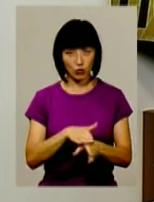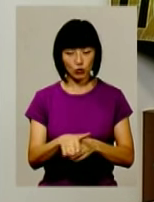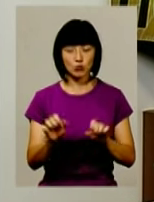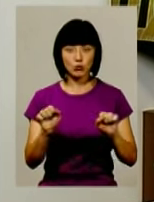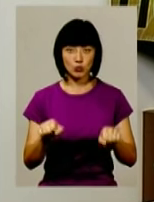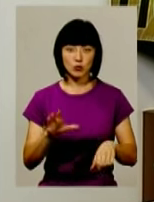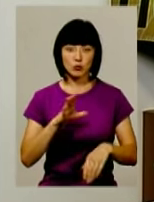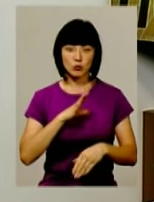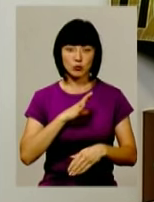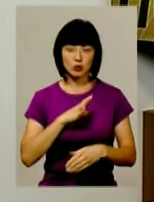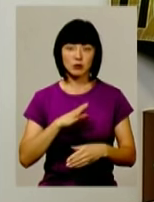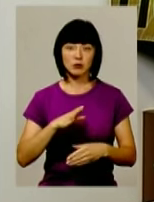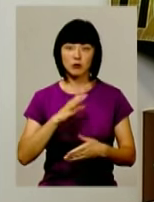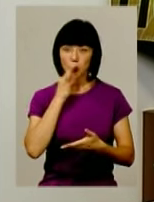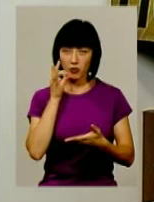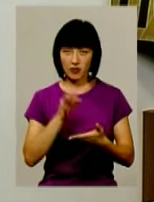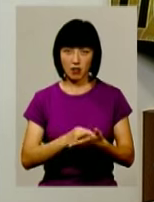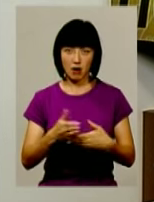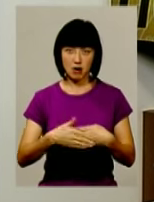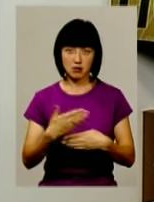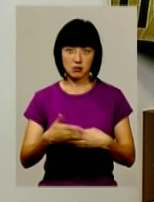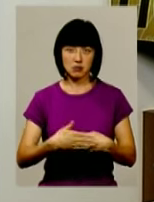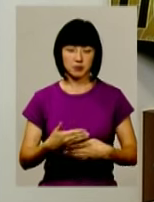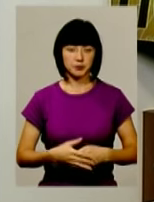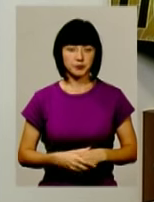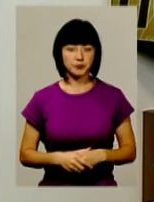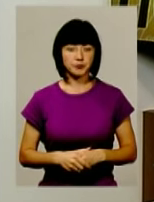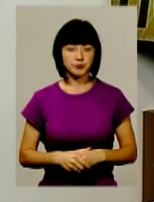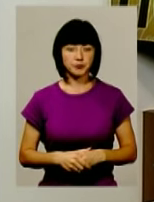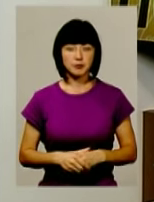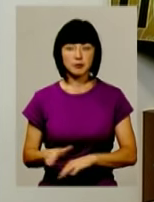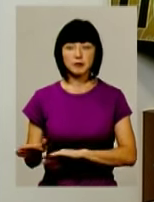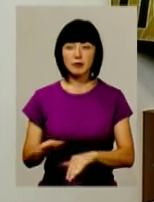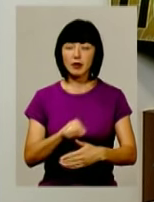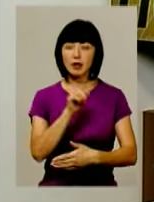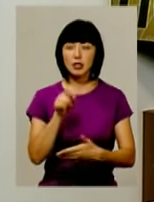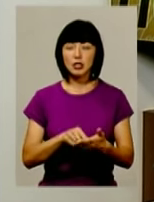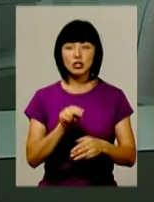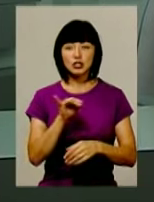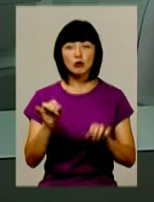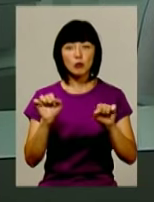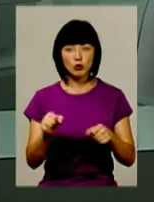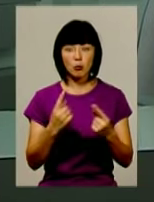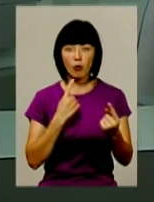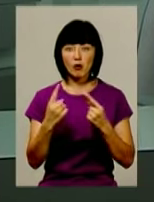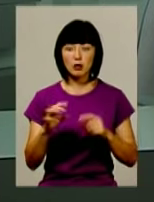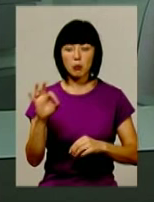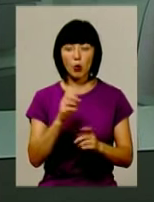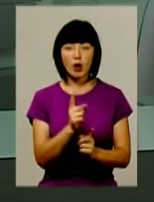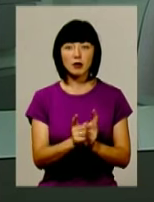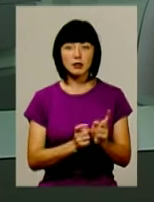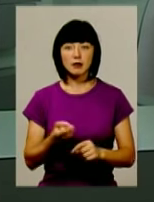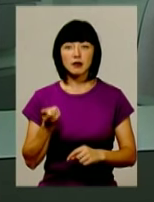наступати і адміністративна відповідальність в тому числі. Чи можемо ми ще зараз поговорити про реорганізацію, хоча б ще